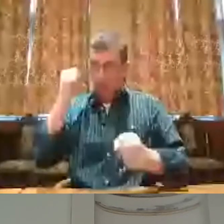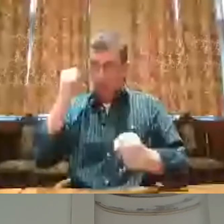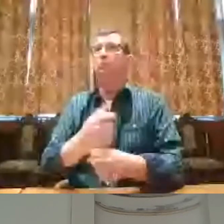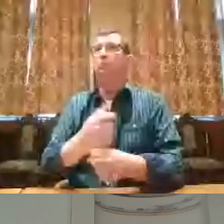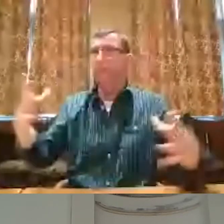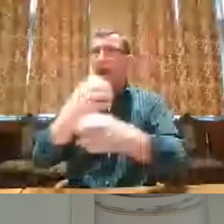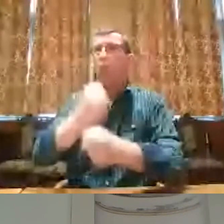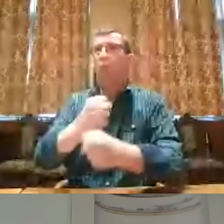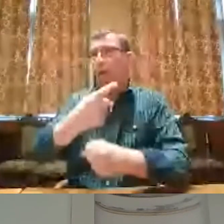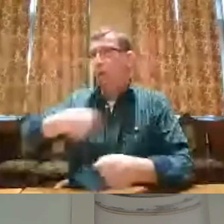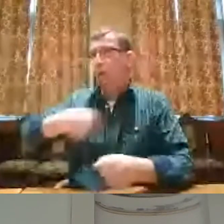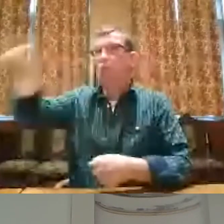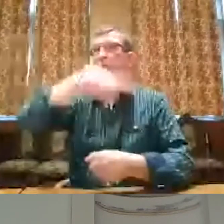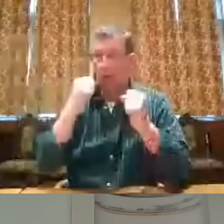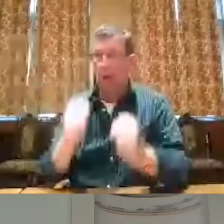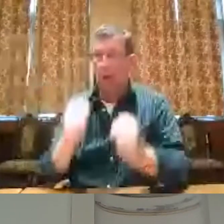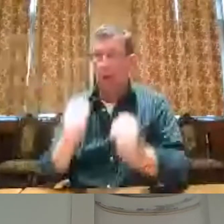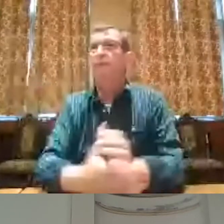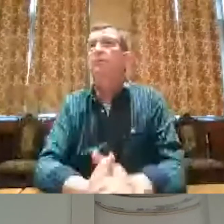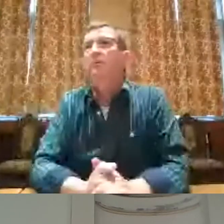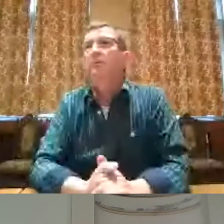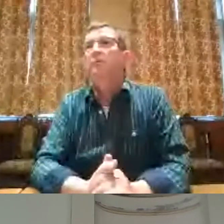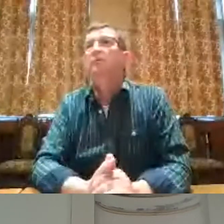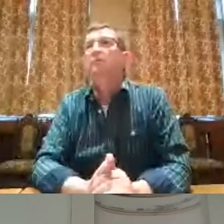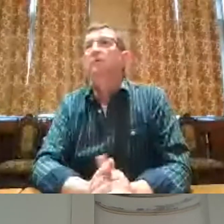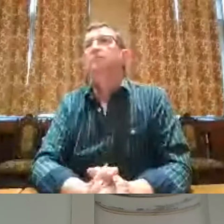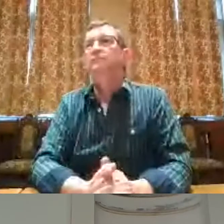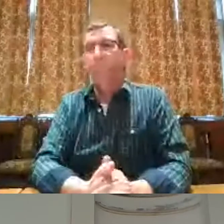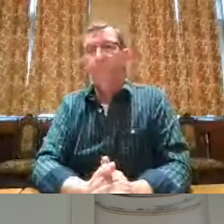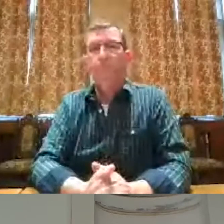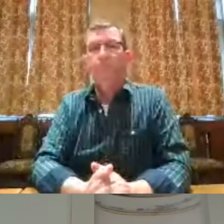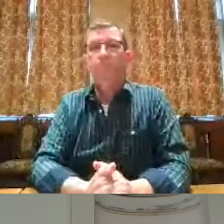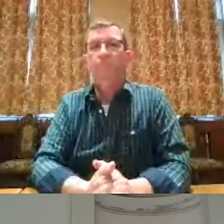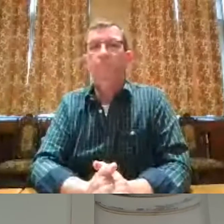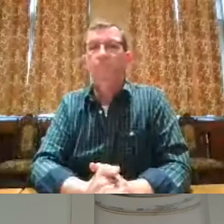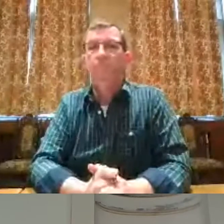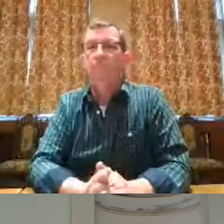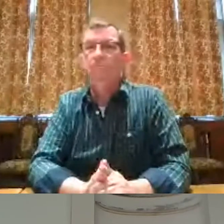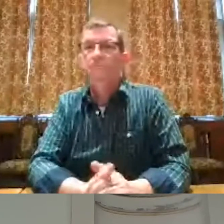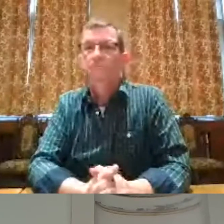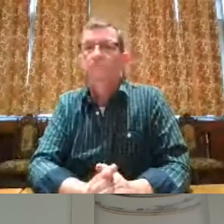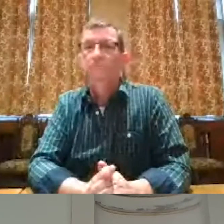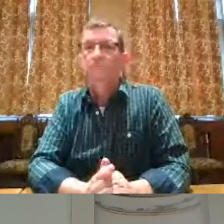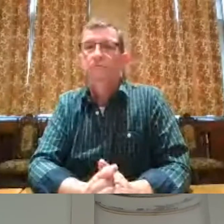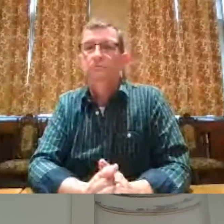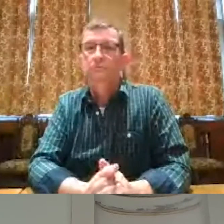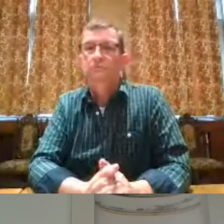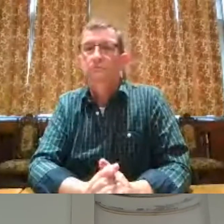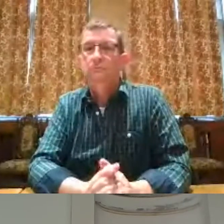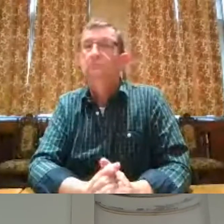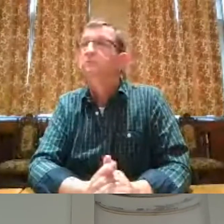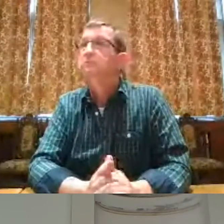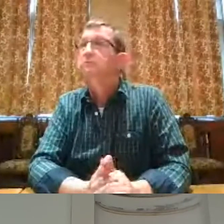kan een mooie samenwerking zijn tussen alle belangrijke partijen eigenlijk. Dankjewel.